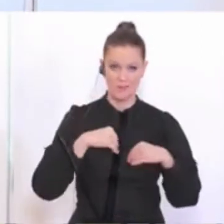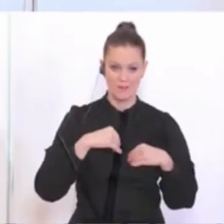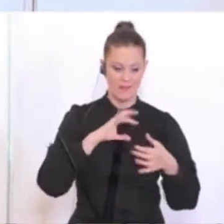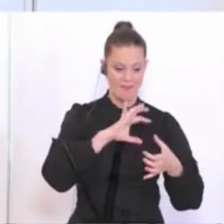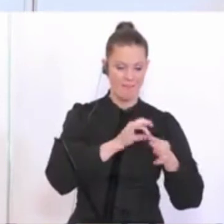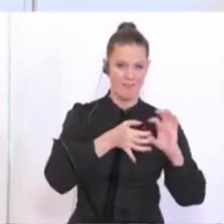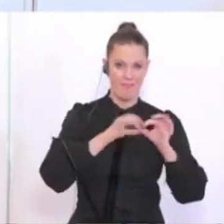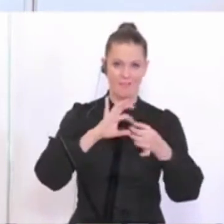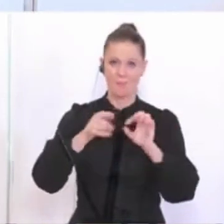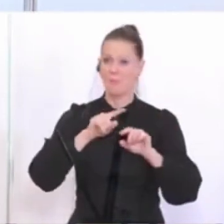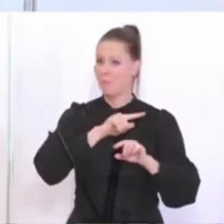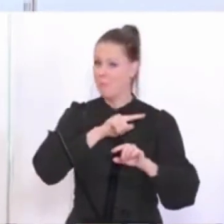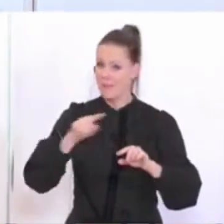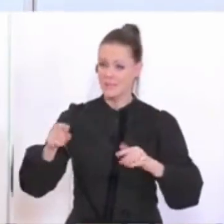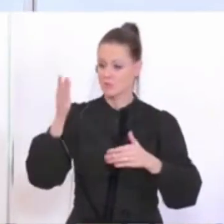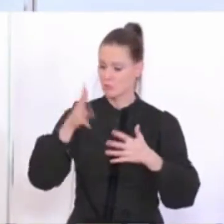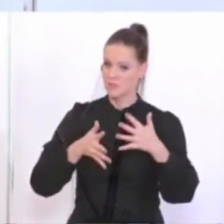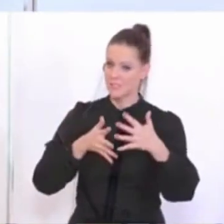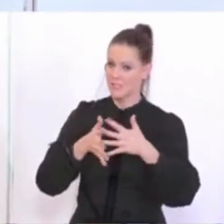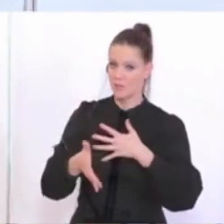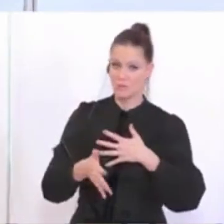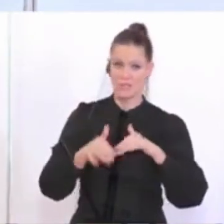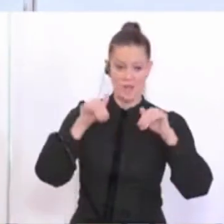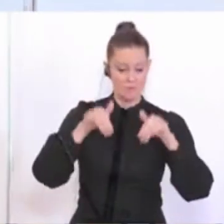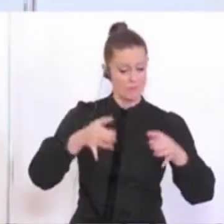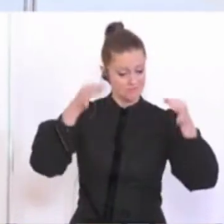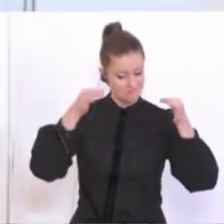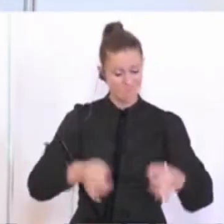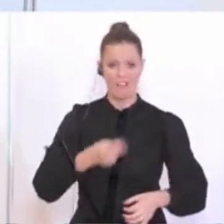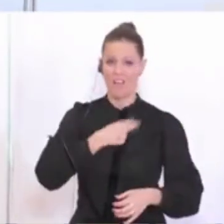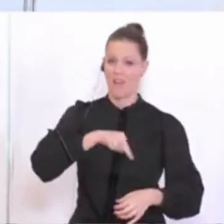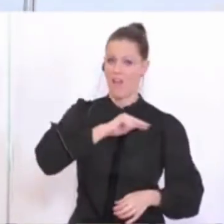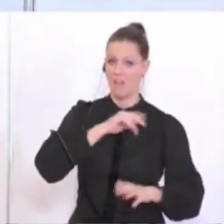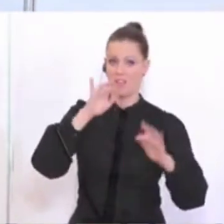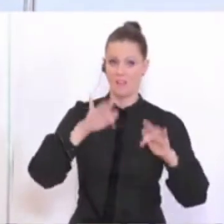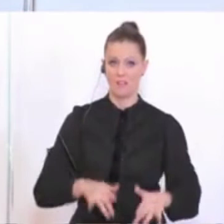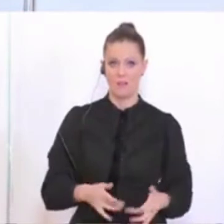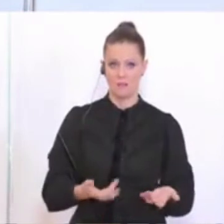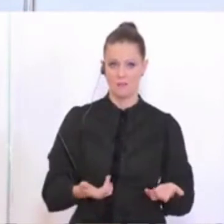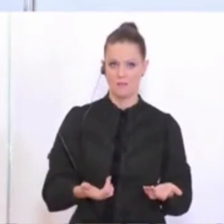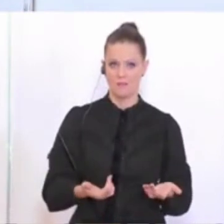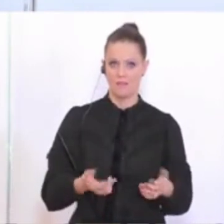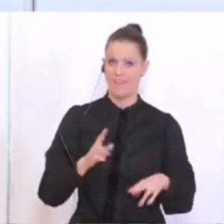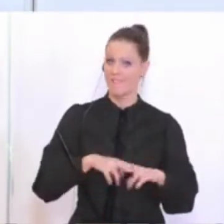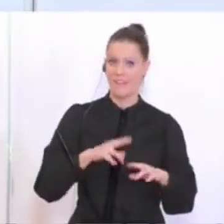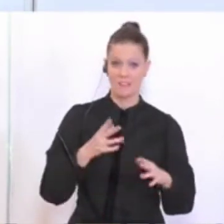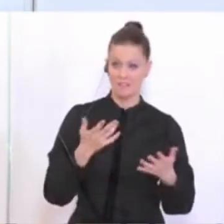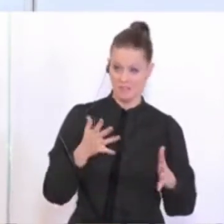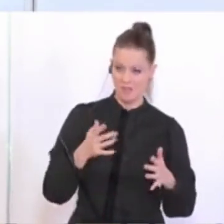bis hin zur Diagnostik am Schluss sinnvoll vollständig gewährleistet wissen, weil sonst würden ja wir sagen, hoppla, so aber nicht.